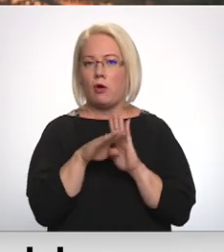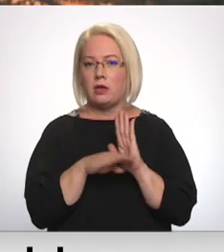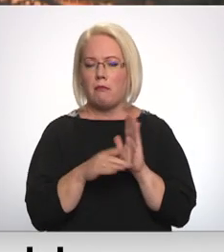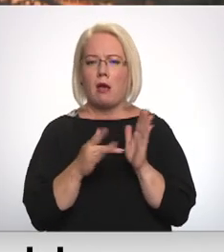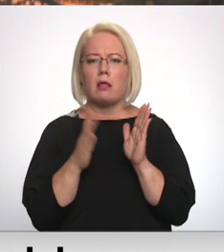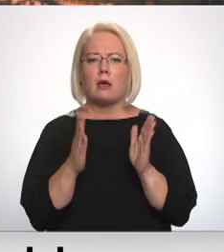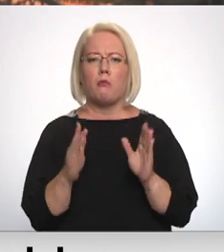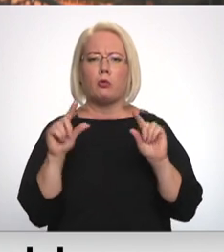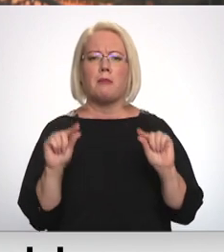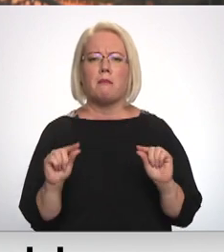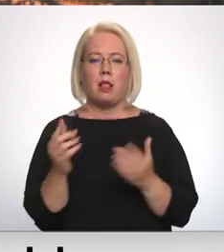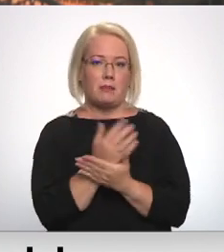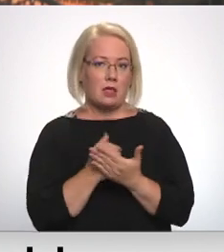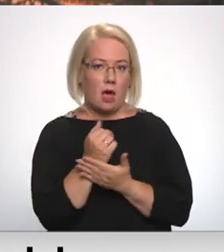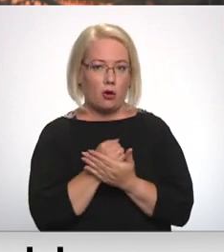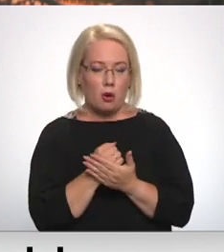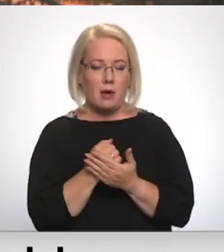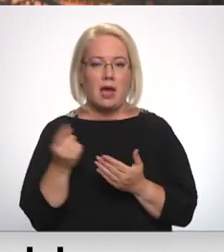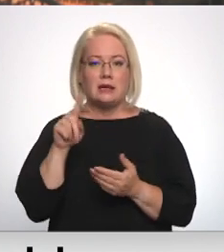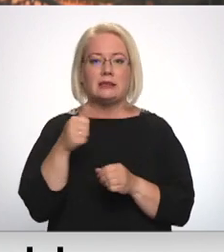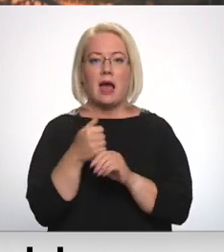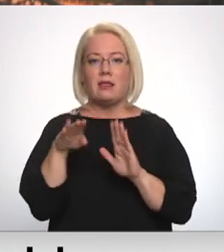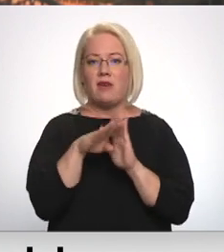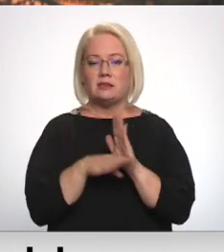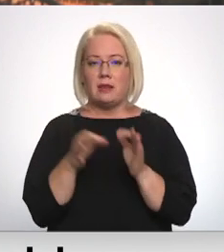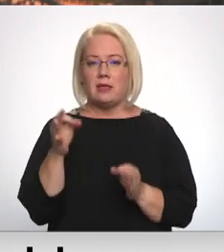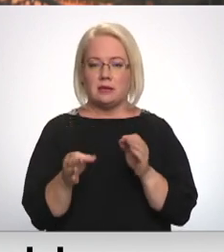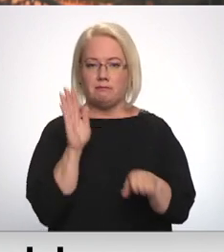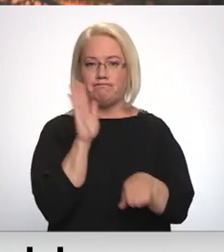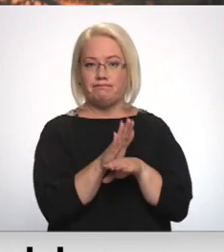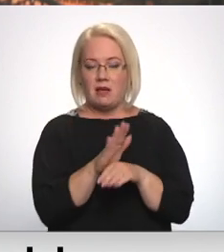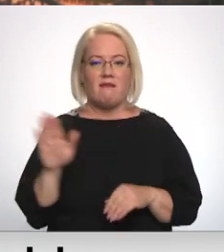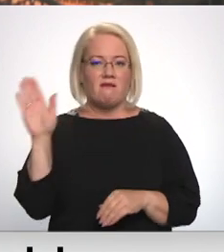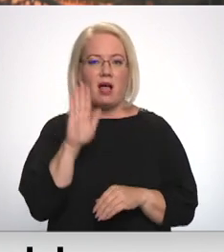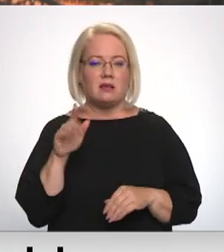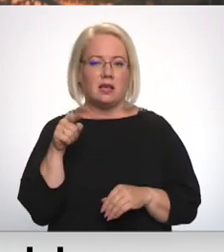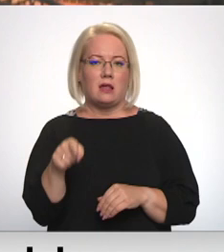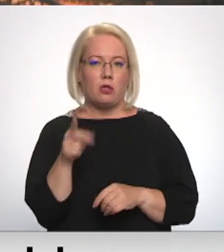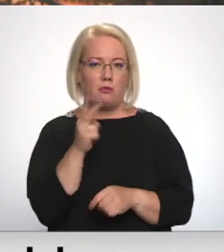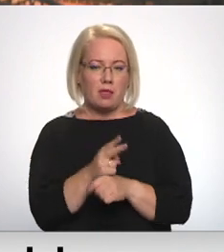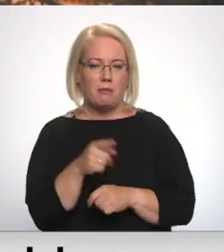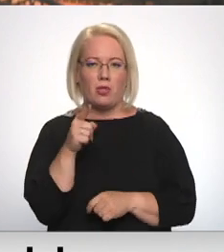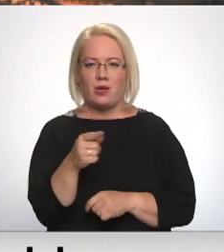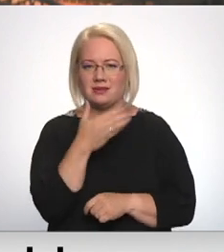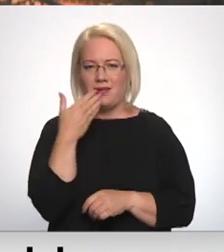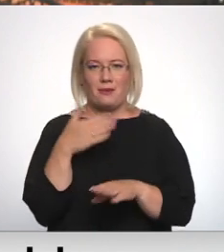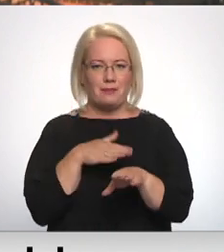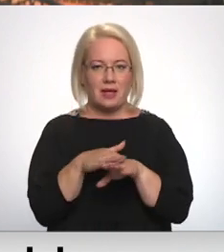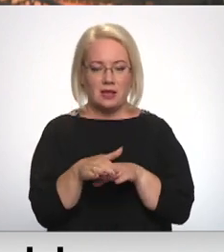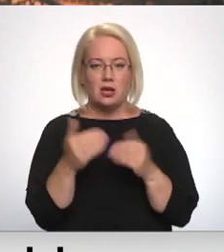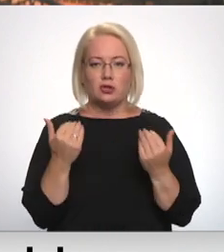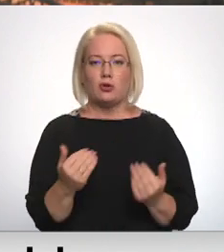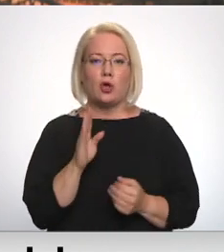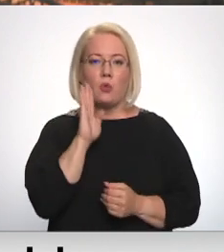jābūt minimālajiem ienākumiem. Satversmes tiesas lēmumu ir uzlakuši valstī šādu pienākumu, bet tas netiek pildīts. Tā šorī trēdījumā rīta